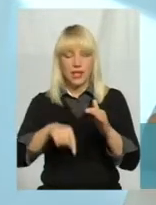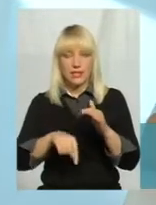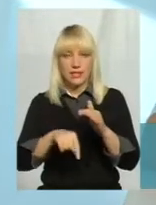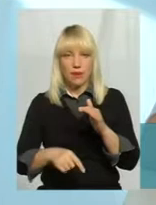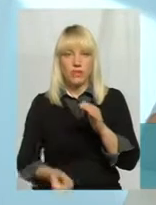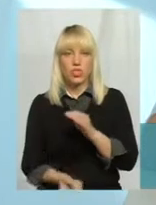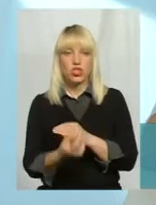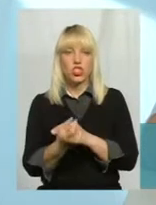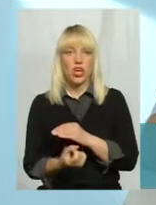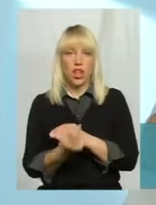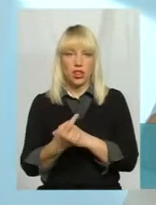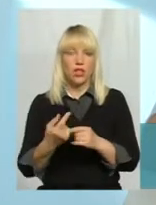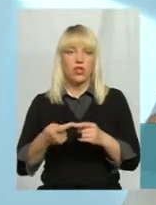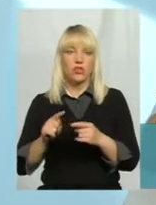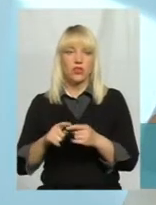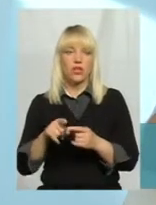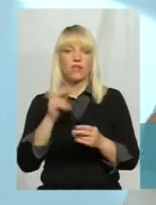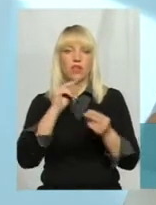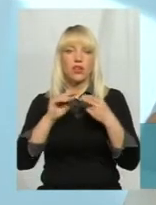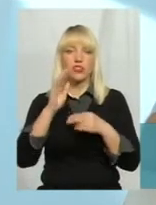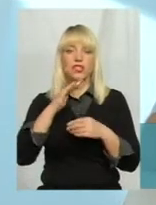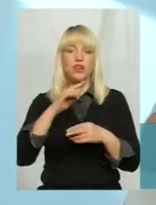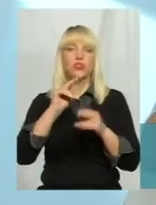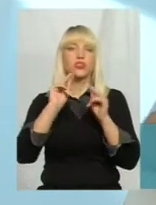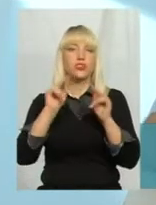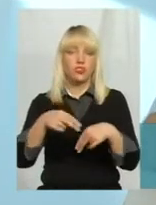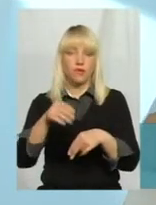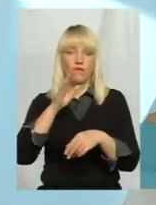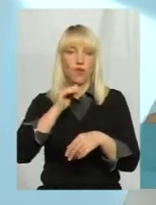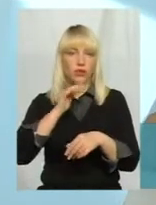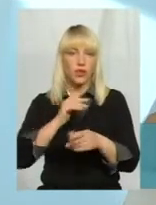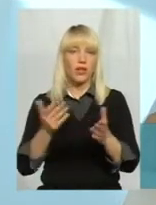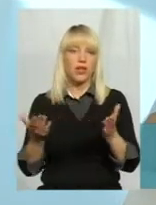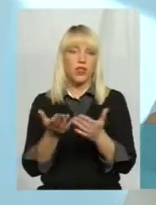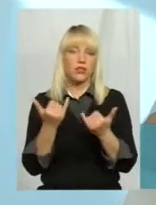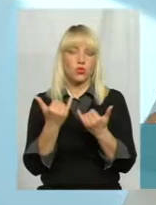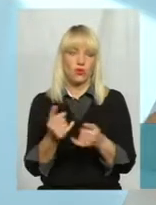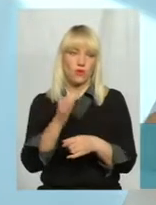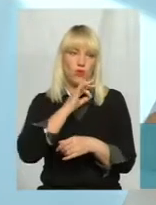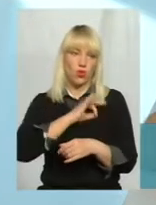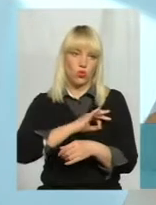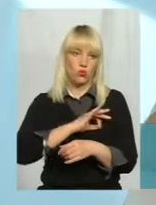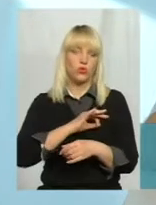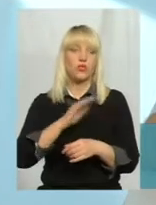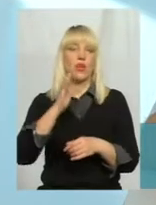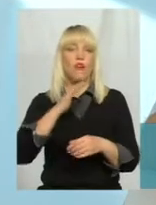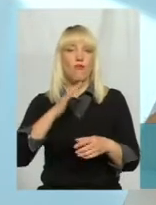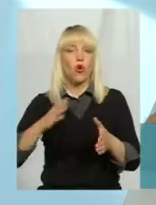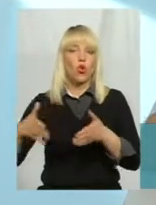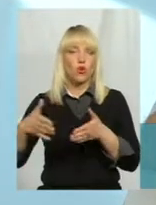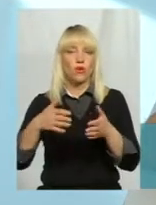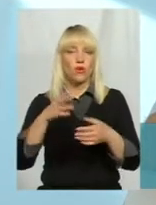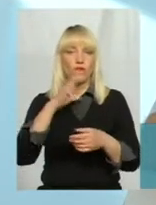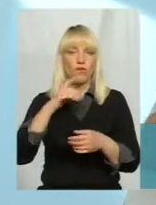Звичайно, ця вода вже, вона кращої якості, ніж вода, яка сьогодні використовується із водойми, коли ми